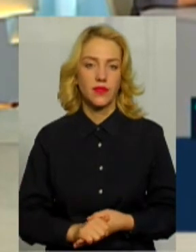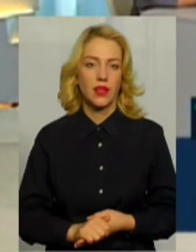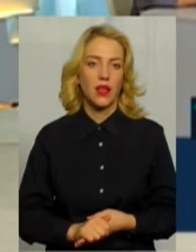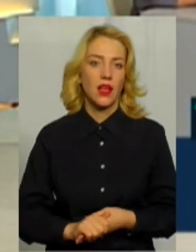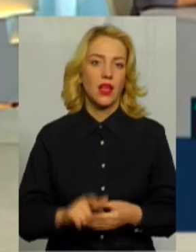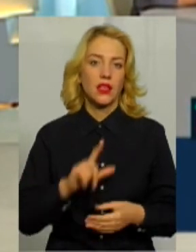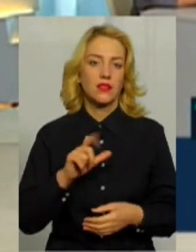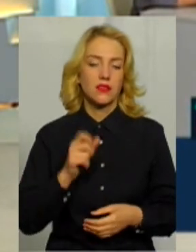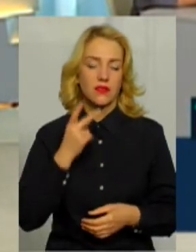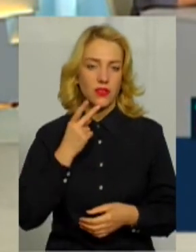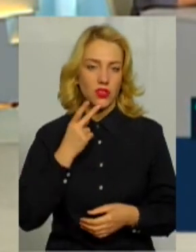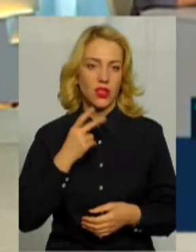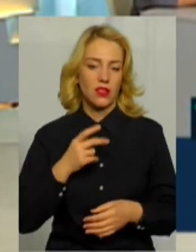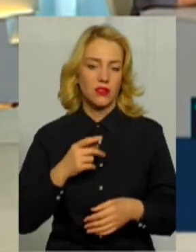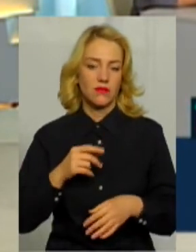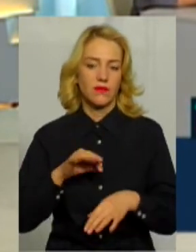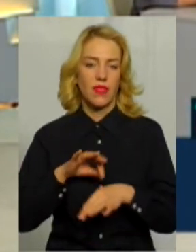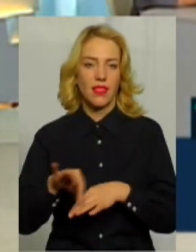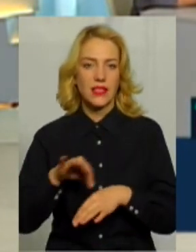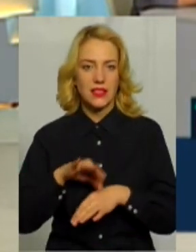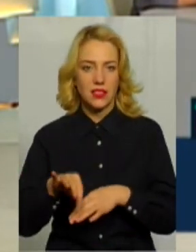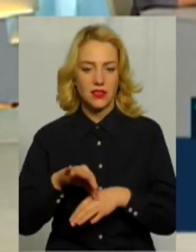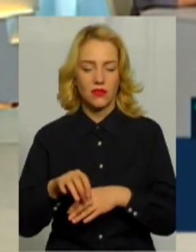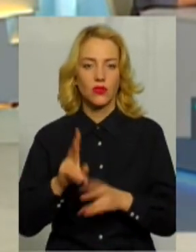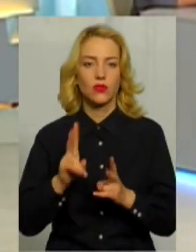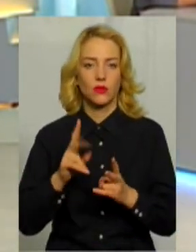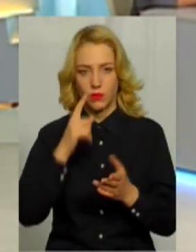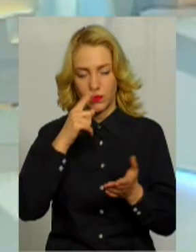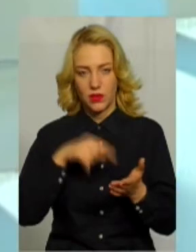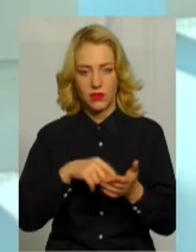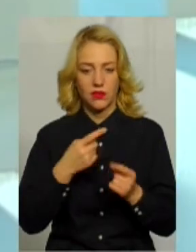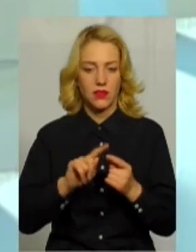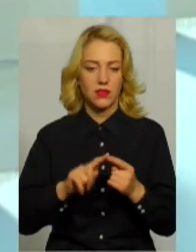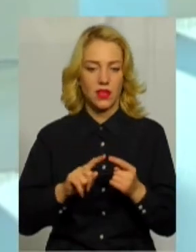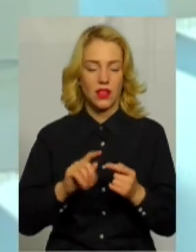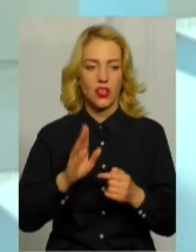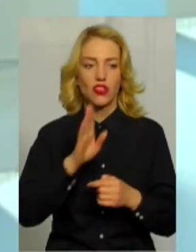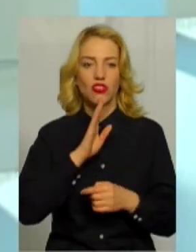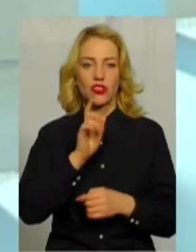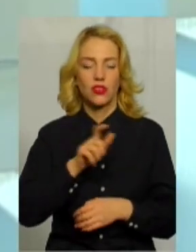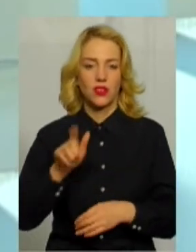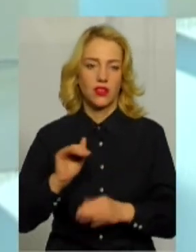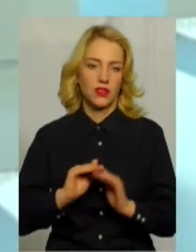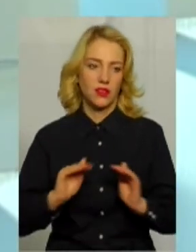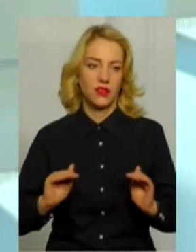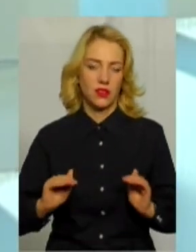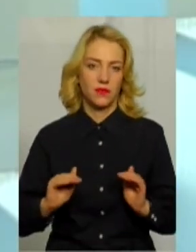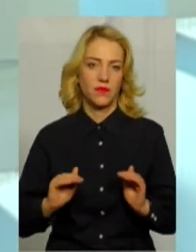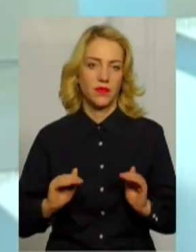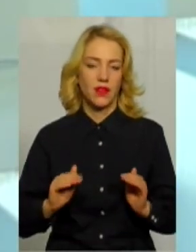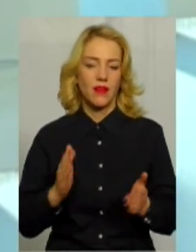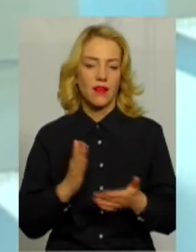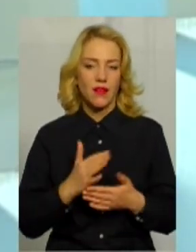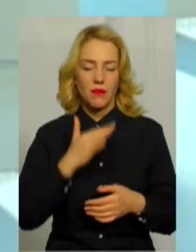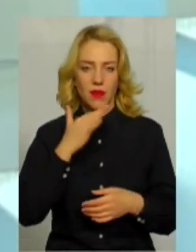зазвичай насиллю піддаються все-таки жінки і діти. І дуже є багато факторів, і